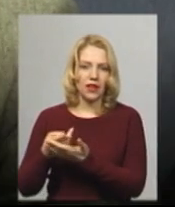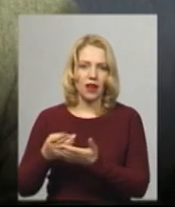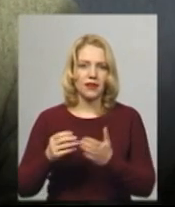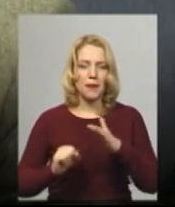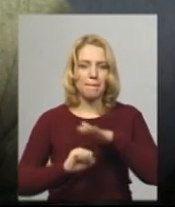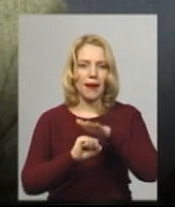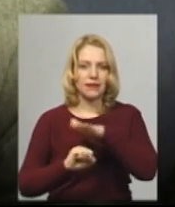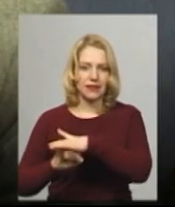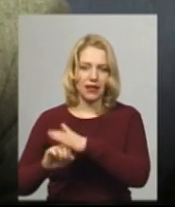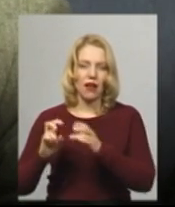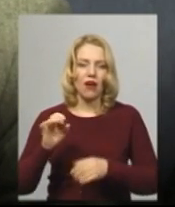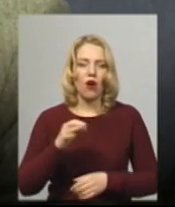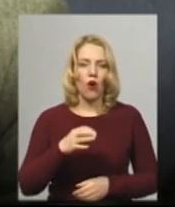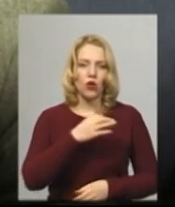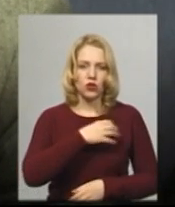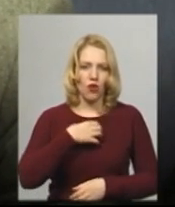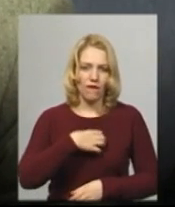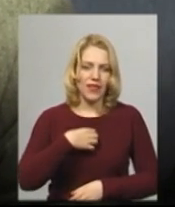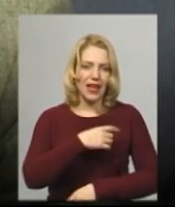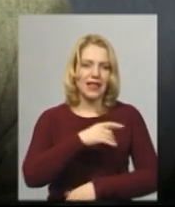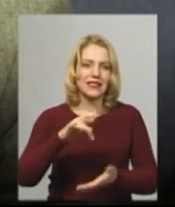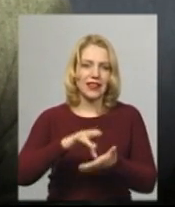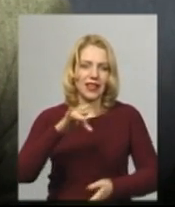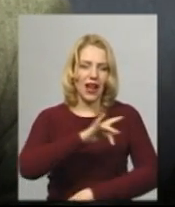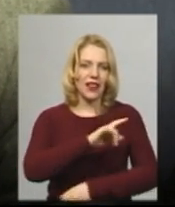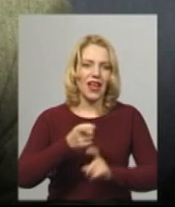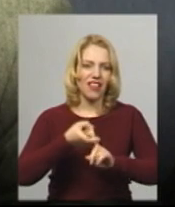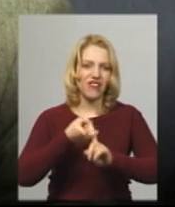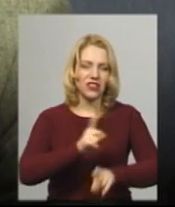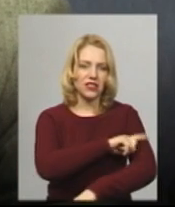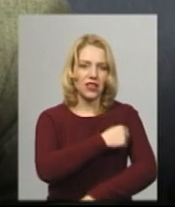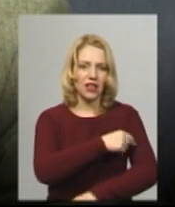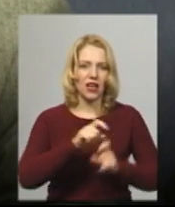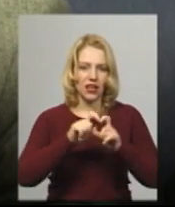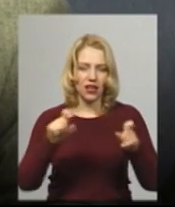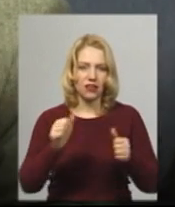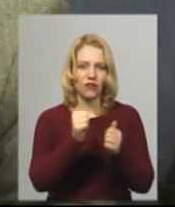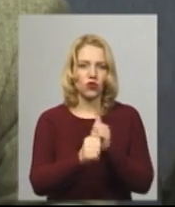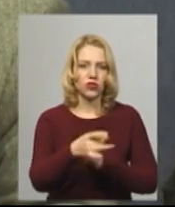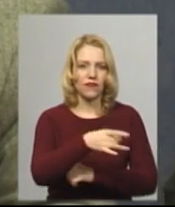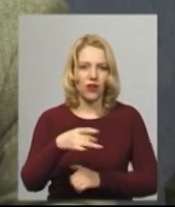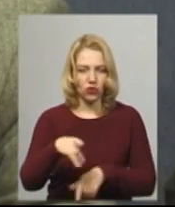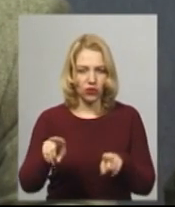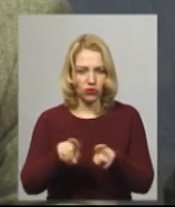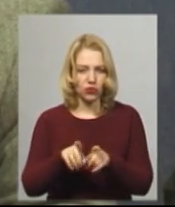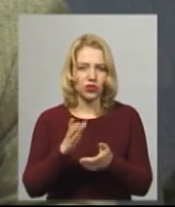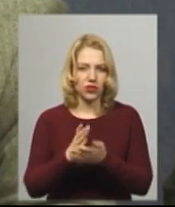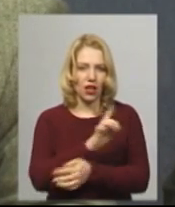центральна Хмельницької інфекційної лікарні, так і в кожному районі, в центральних районних лікарнях.